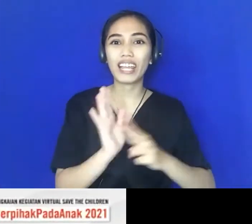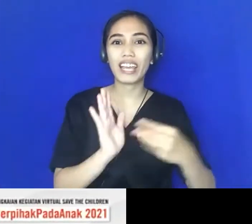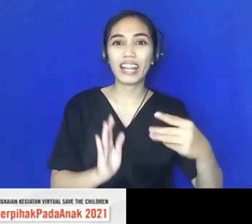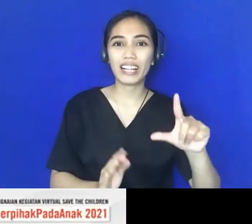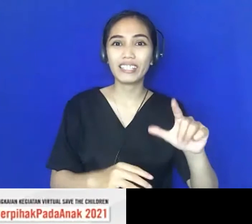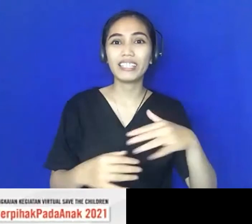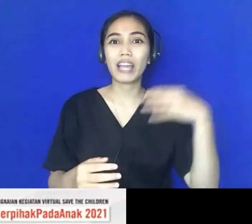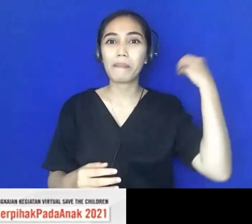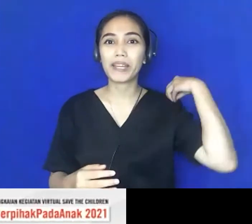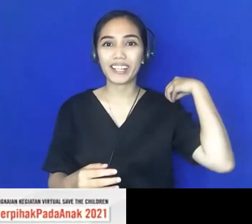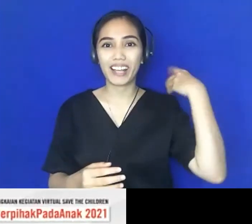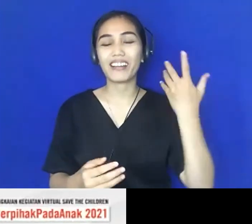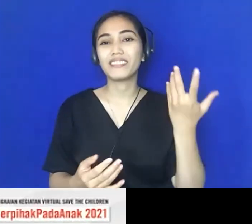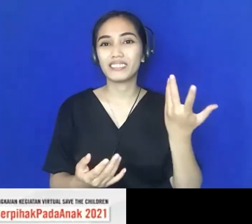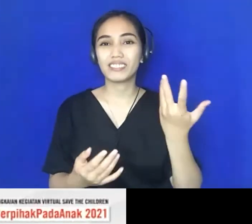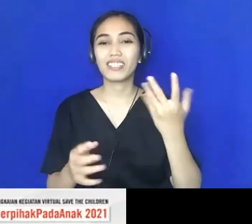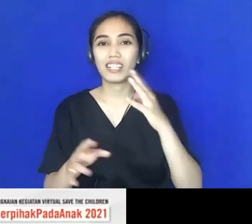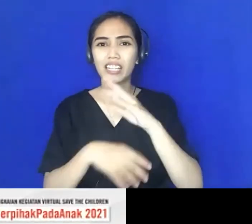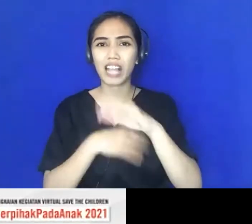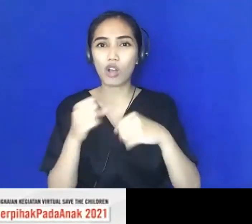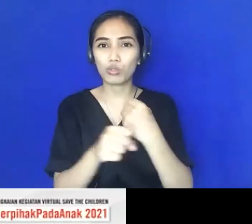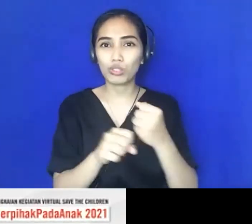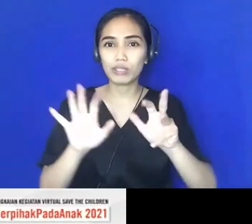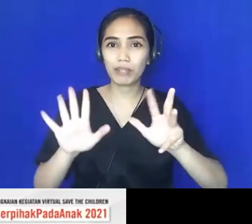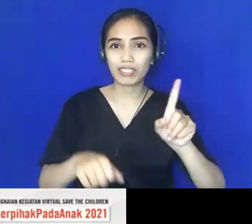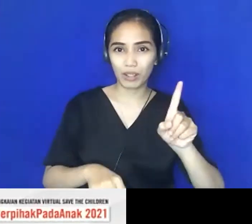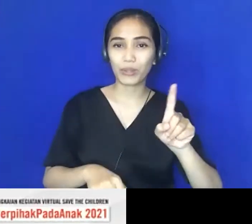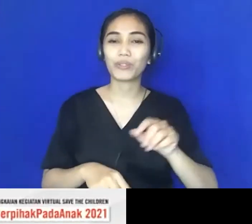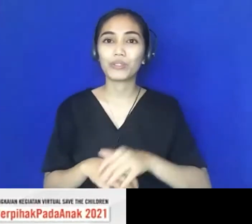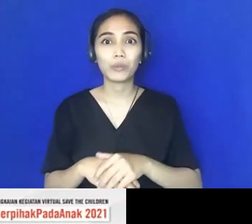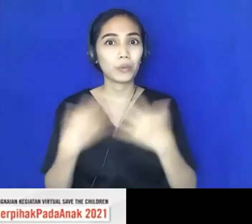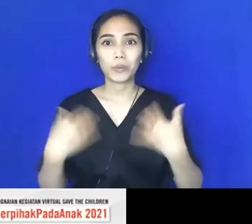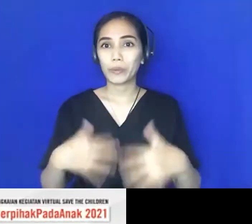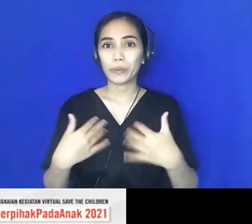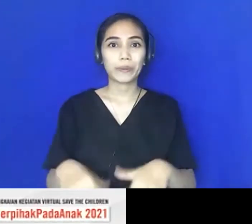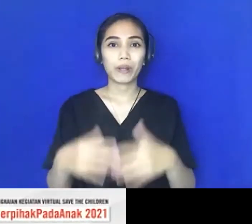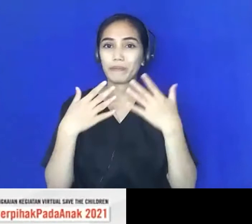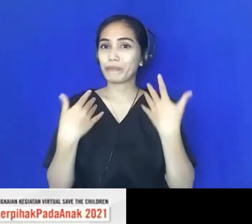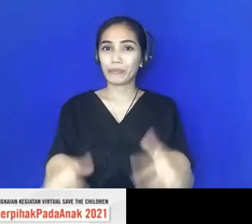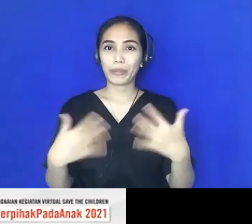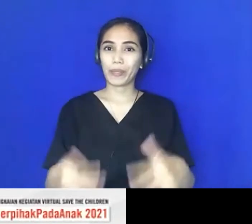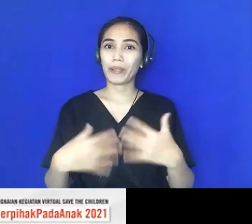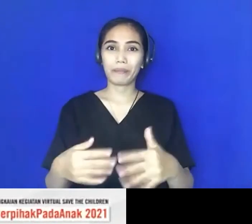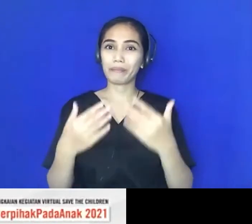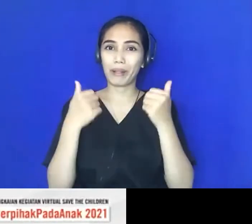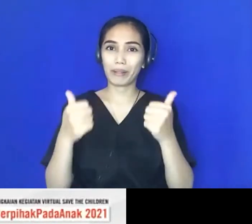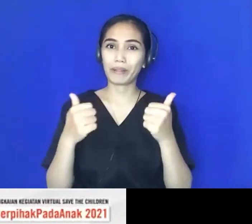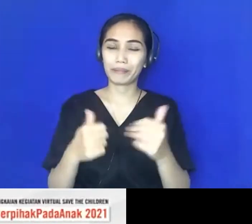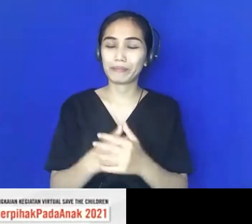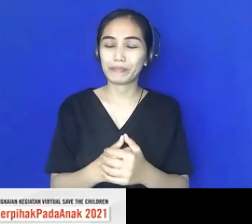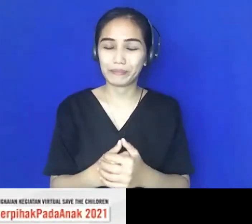91. Dalam 10 tahun bisa mengejar PhD. Salut, Prof. Untuk riwayat pekerjaan,